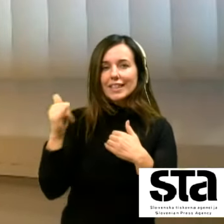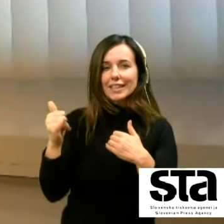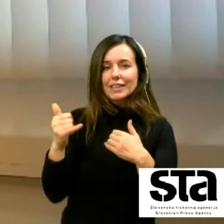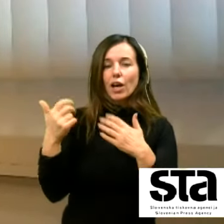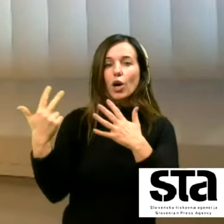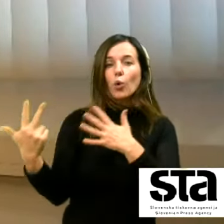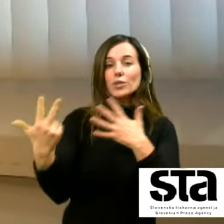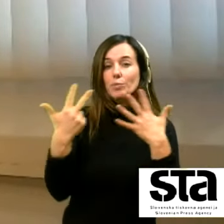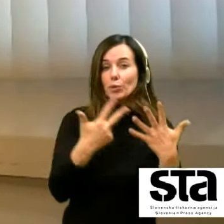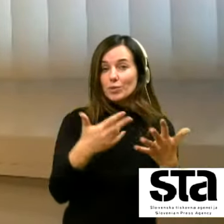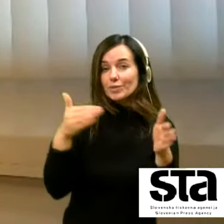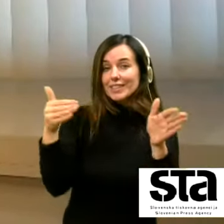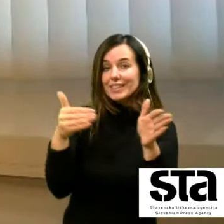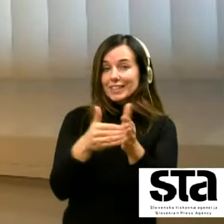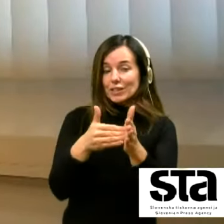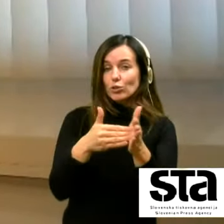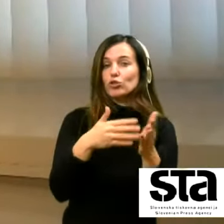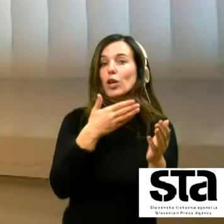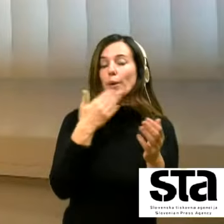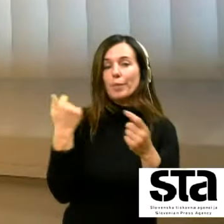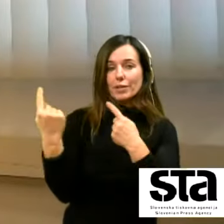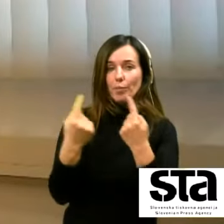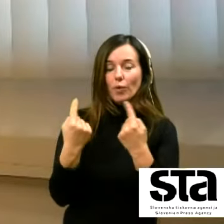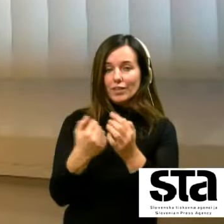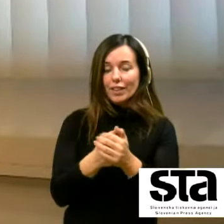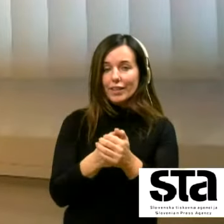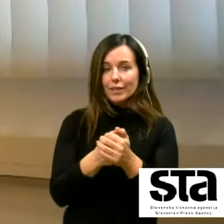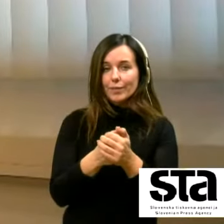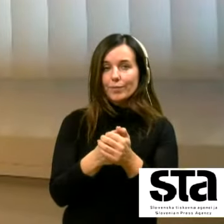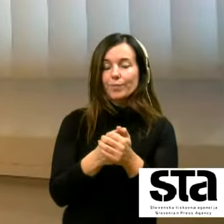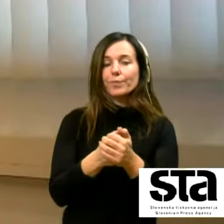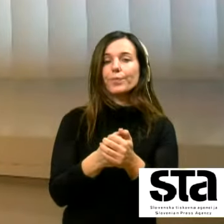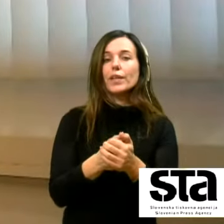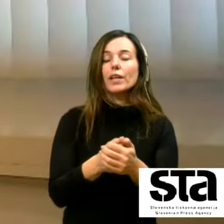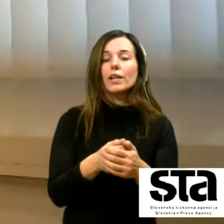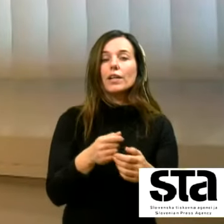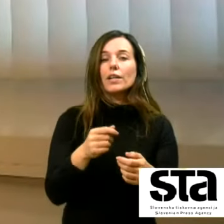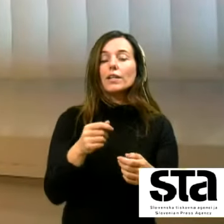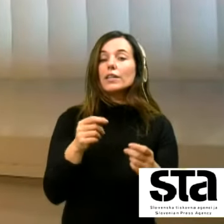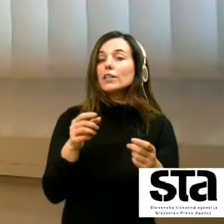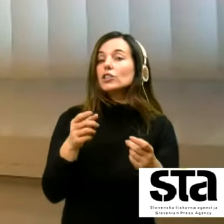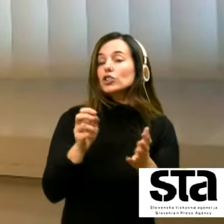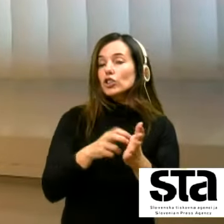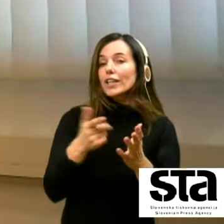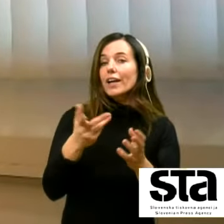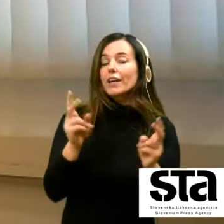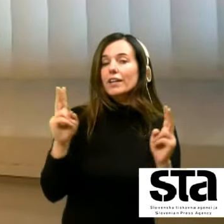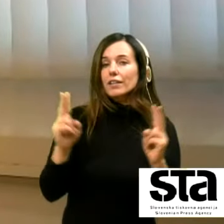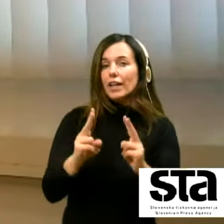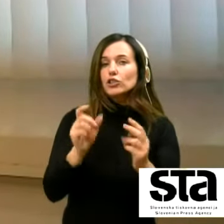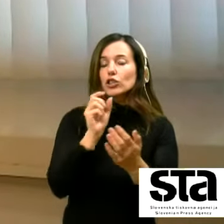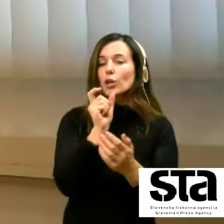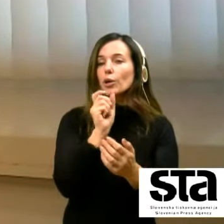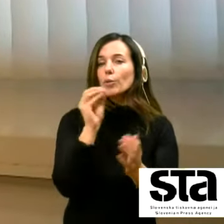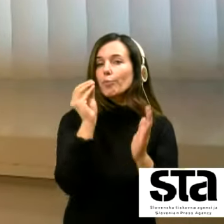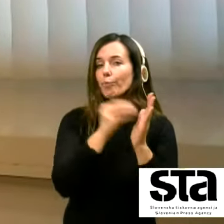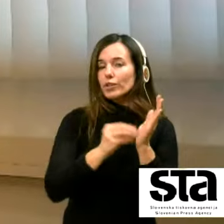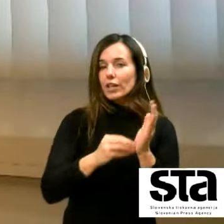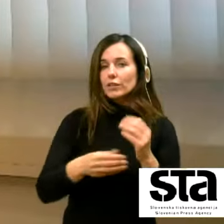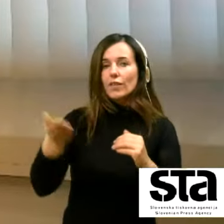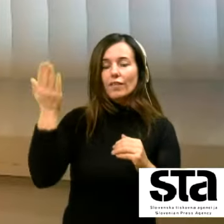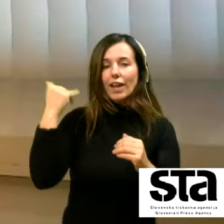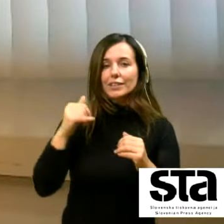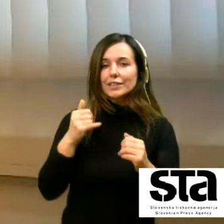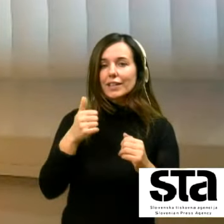88000 in še nekaj malega mogoče še nekaj takih reščjih podatkov v lanskih prvih